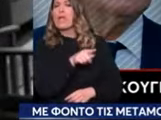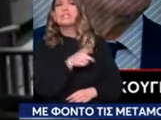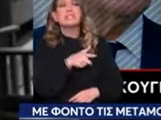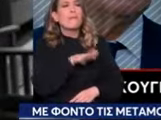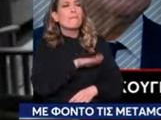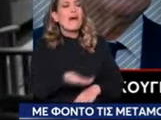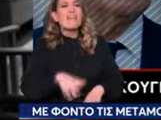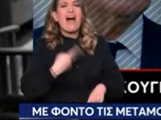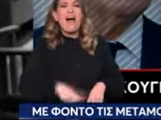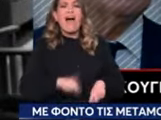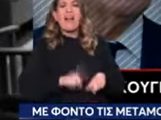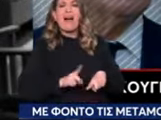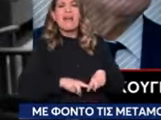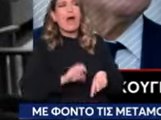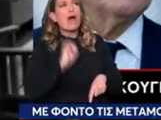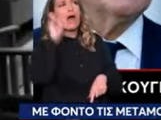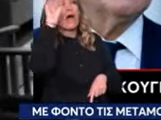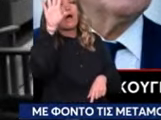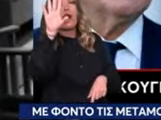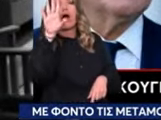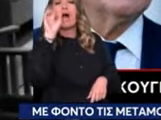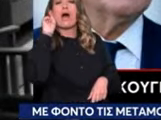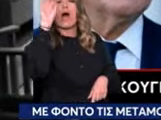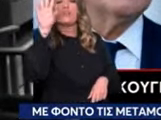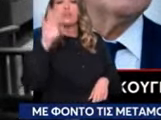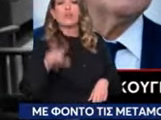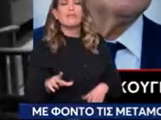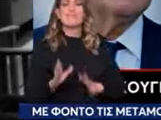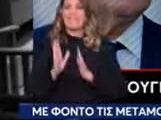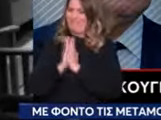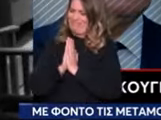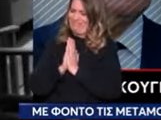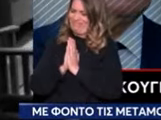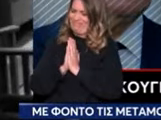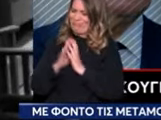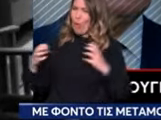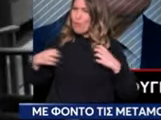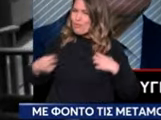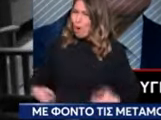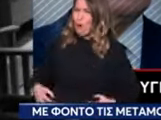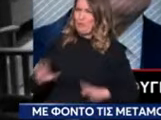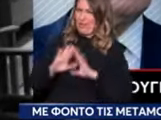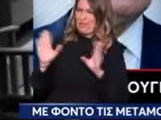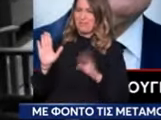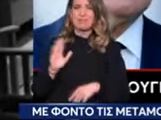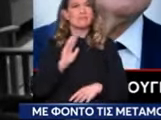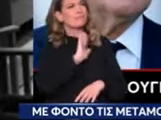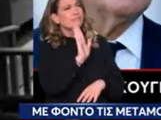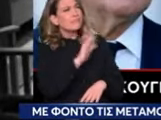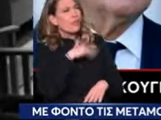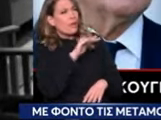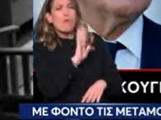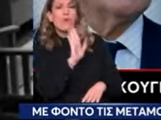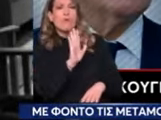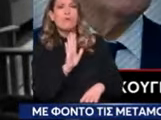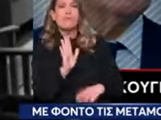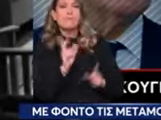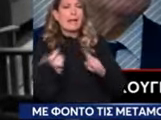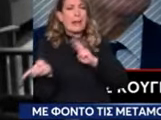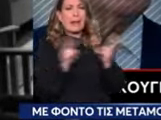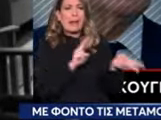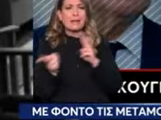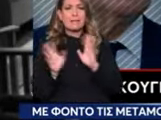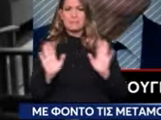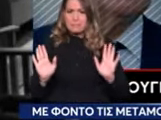Παρακαλώ δωρεά οργάνω να το λέτε. Ποια ήταν η τελευταία φορά πείτε μας. Θα σας πω για τις δύο τελευταίες. Όχι, μόνο την τελευταία θέλω. Τι σας